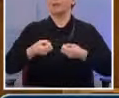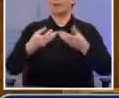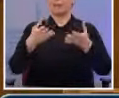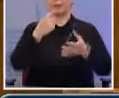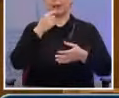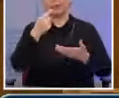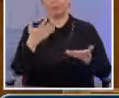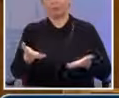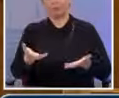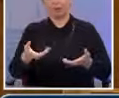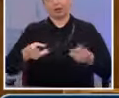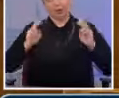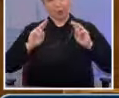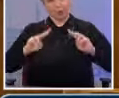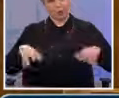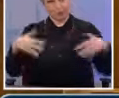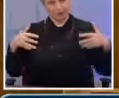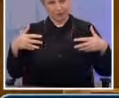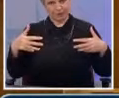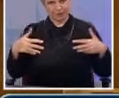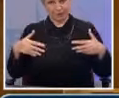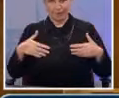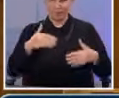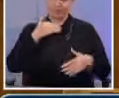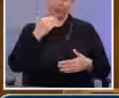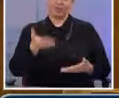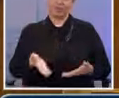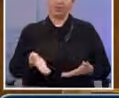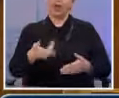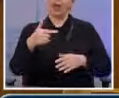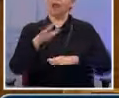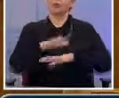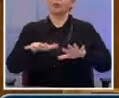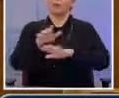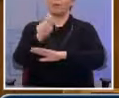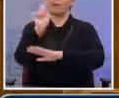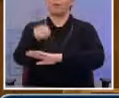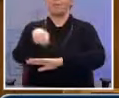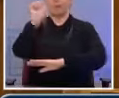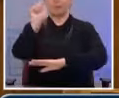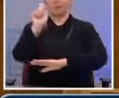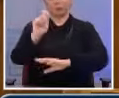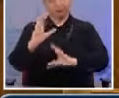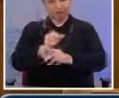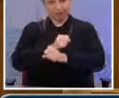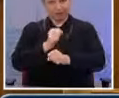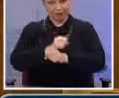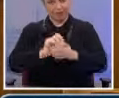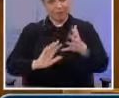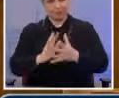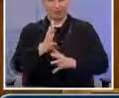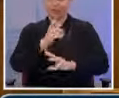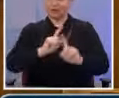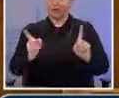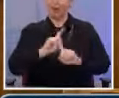Δυστυχώς όμως, η ανάπτυξη δεν επιτυγχάνεται με το μαγικό ραβδί. Απαιτεί σκληρή δουλειά και προσπάθεια